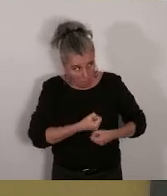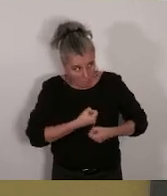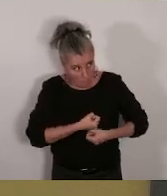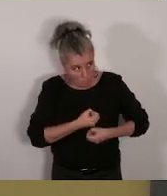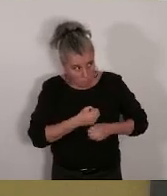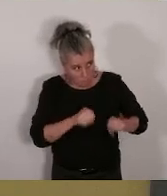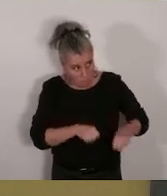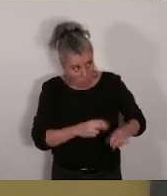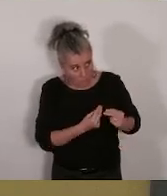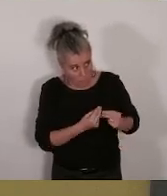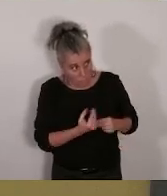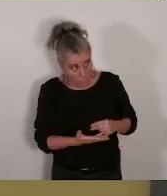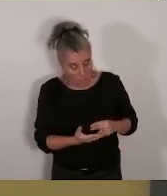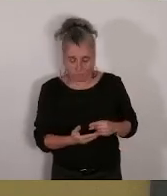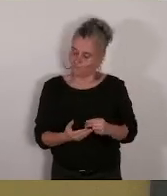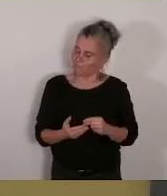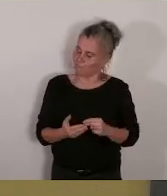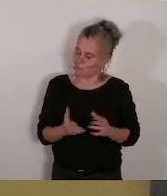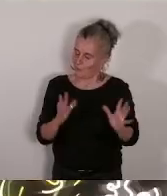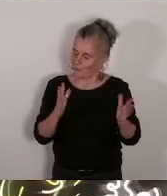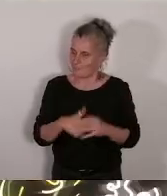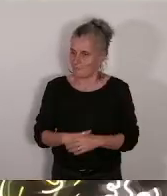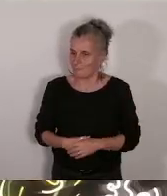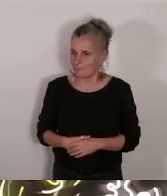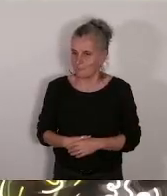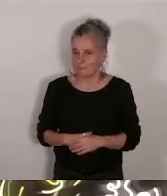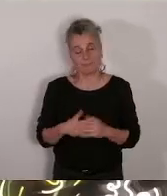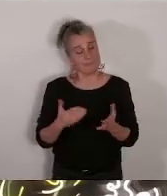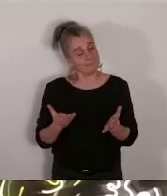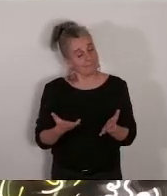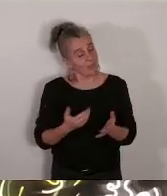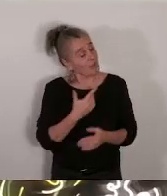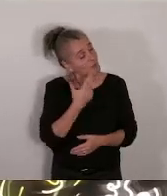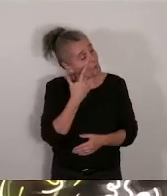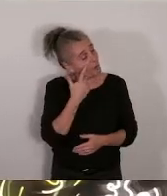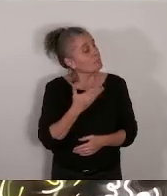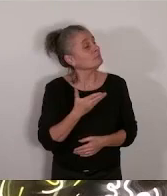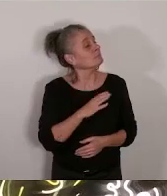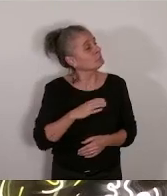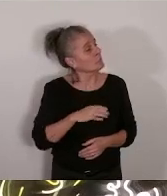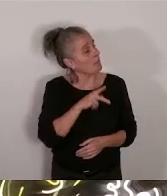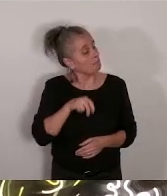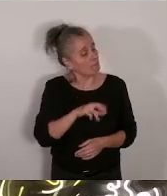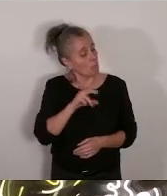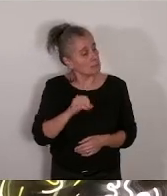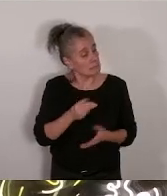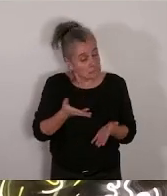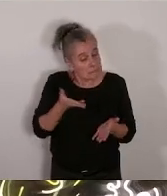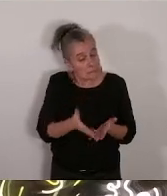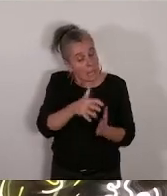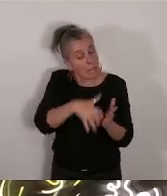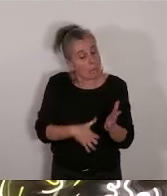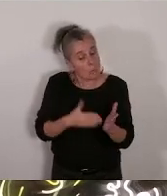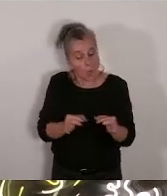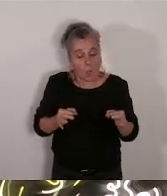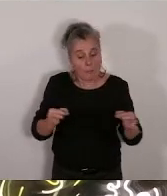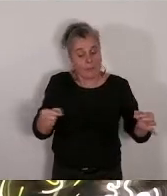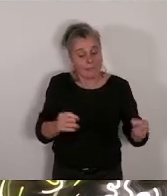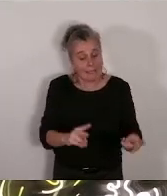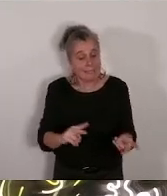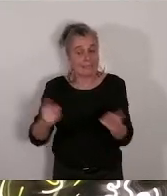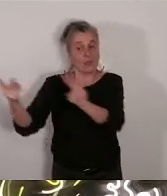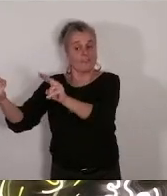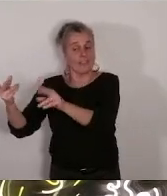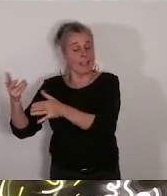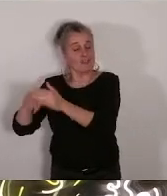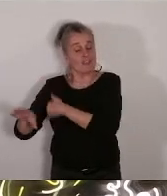on va voir madame Parodi est-ce qu'il y a un problème de migrants sur les parcelles transférées à la